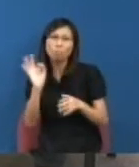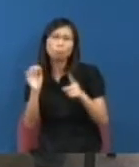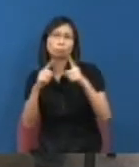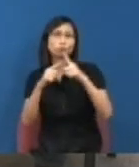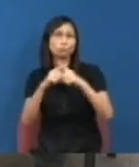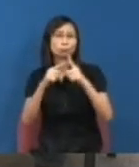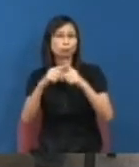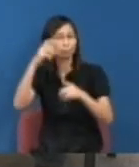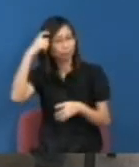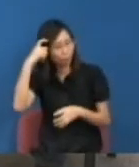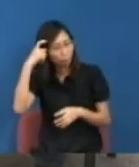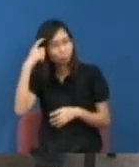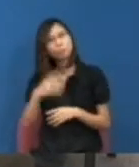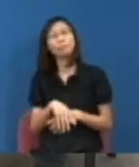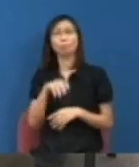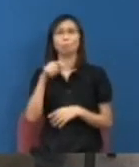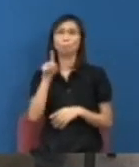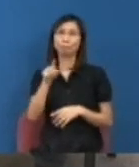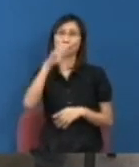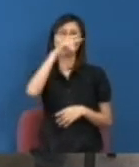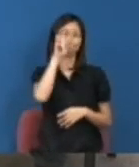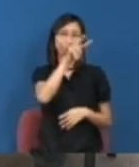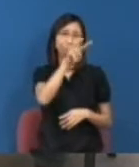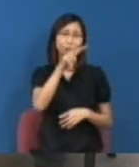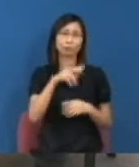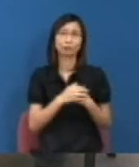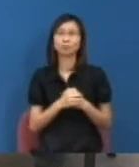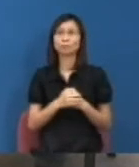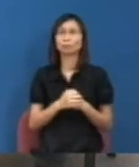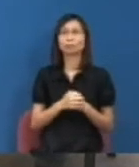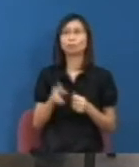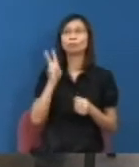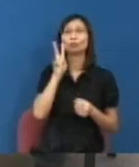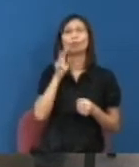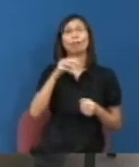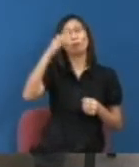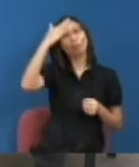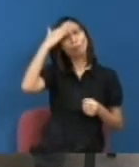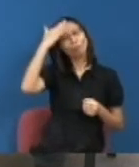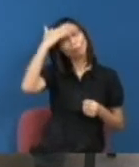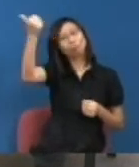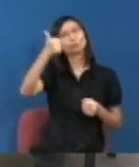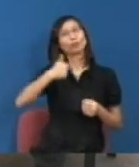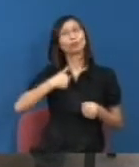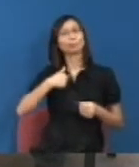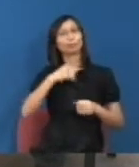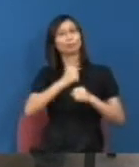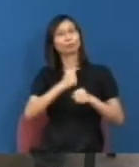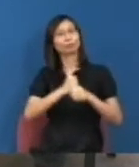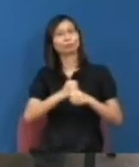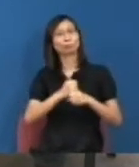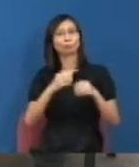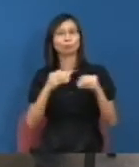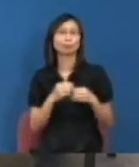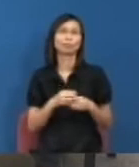感覺即是頑固其實得罪說一句幸好我現在不是在學術界即是自從黃根堡教授